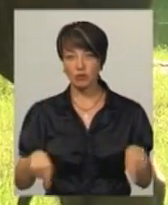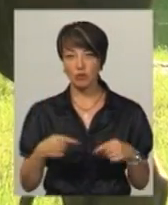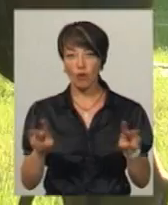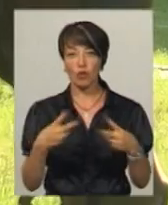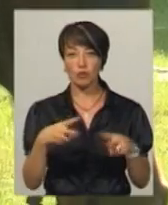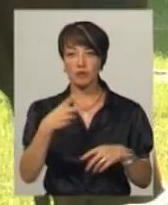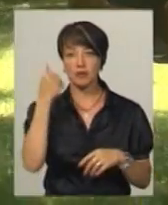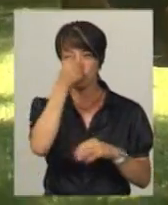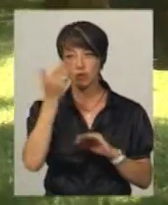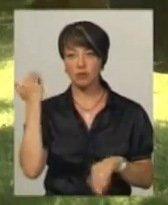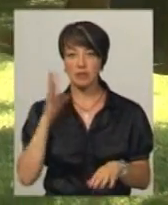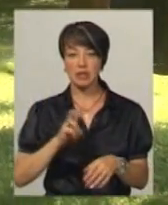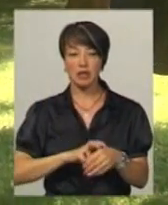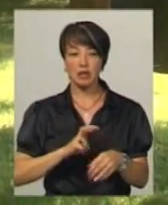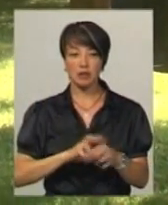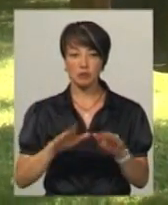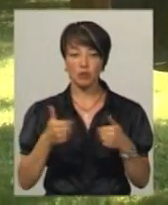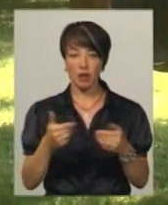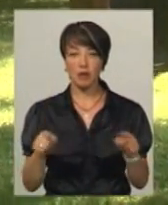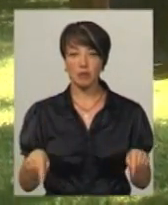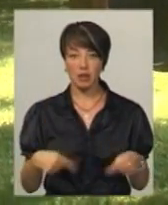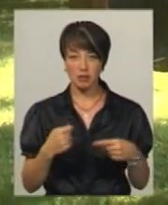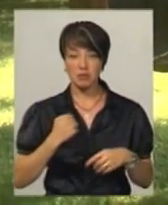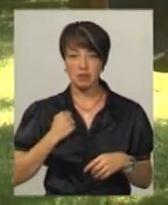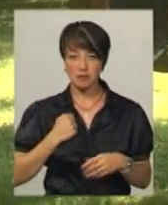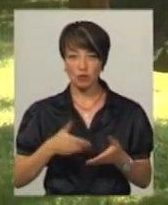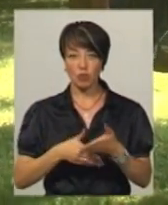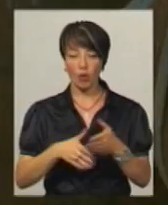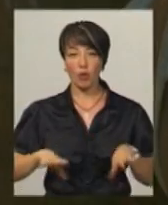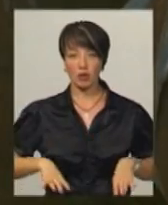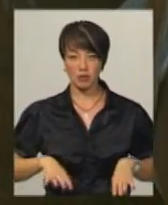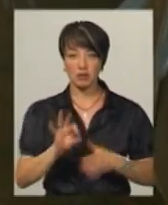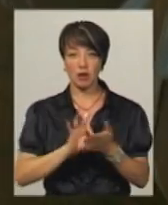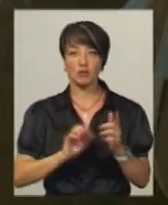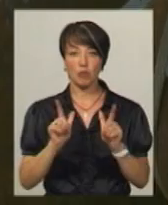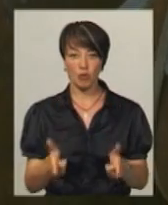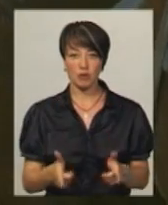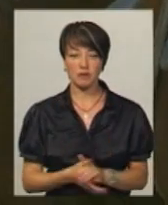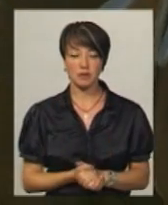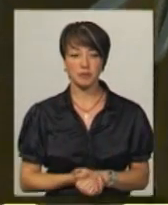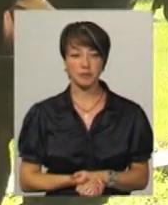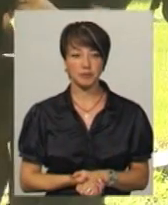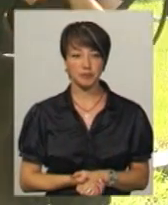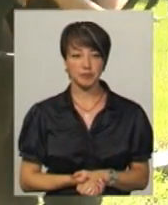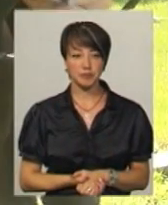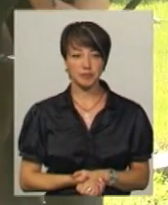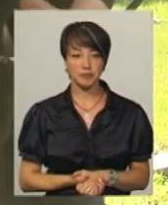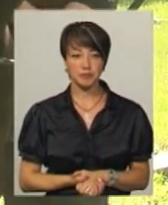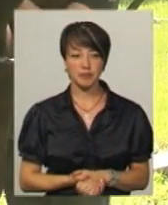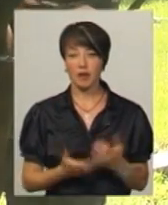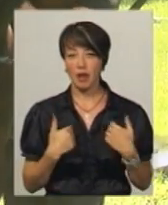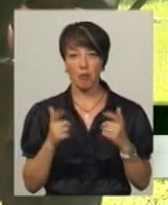років тому. Як тільки лікар Павло запропонував реабілітацію бійців за допомогою коней, одразу погодився, каже Федір. Я